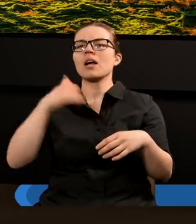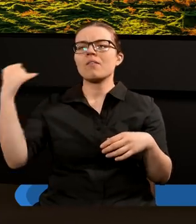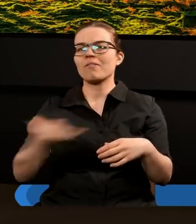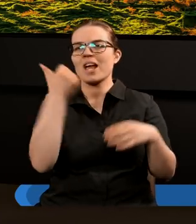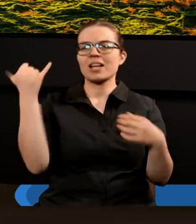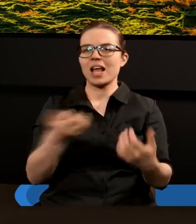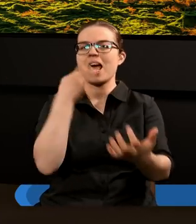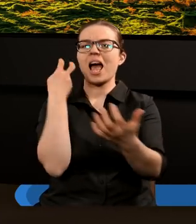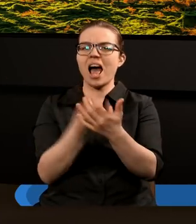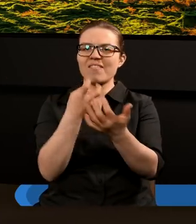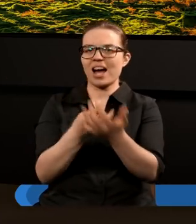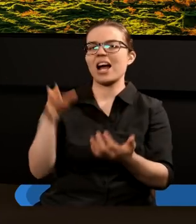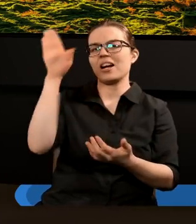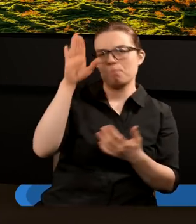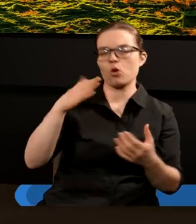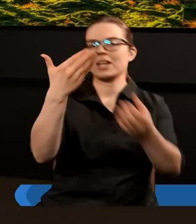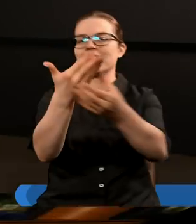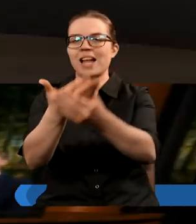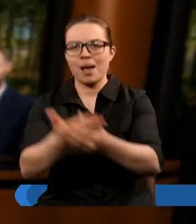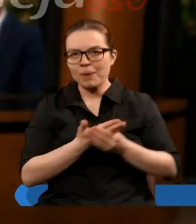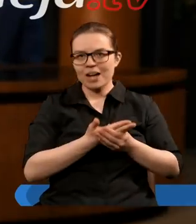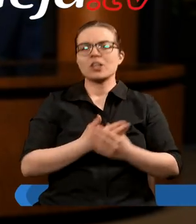Ewangelii Bożej. Zapraszam.